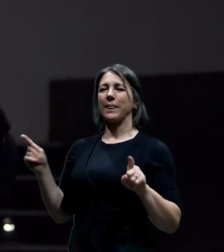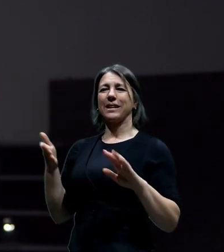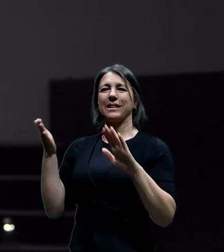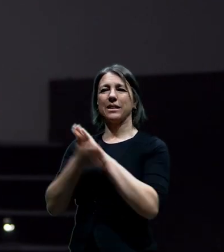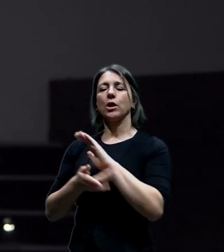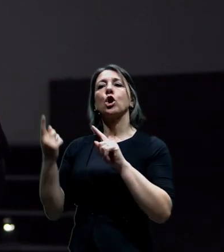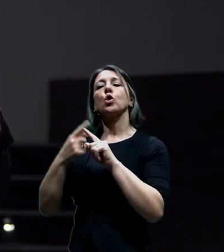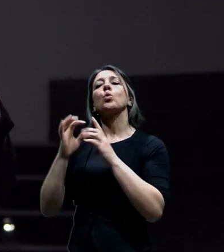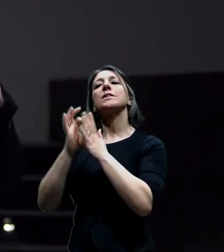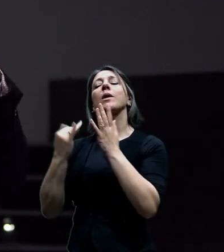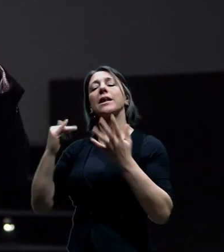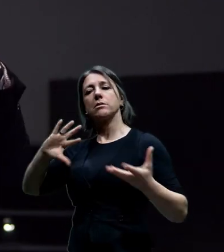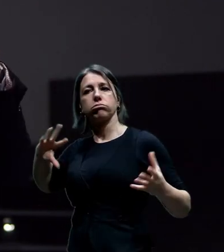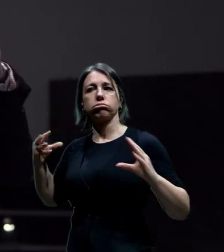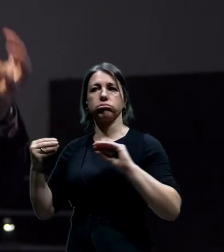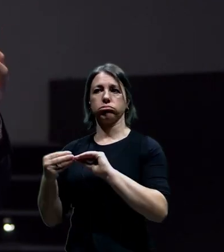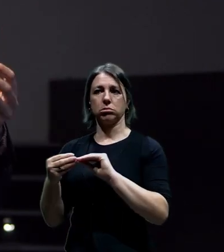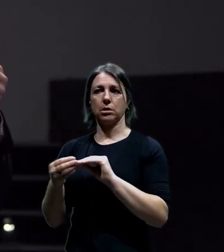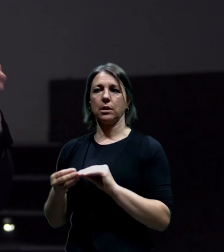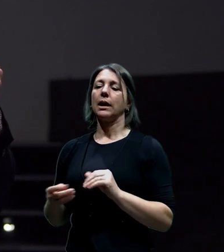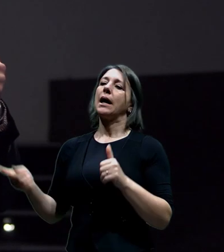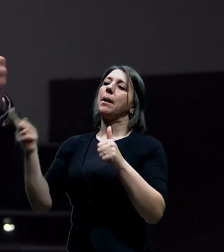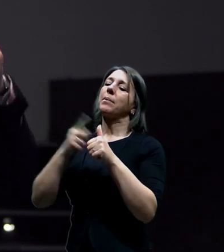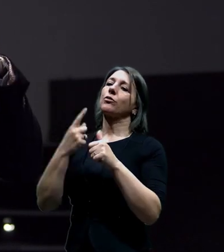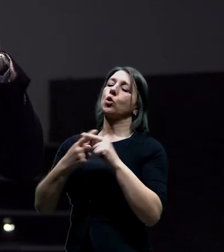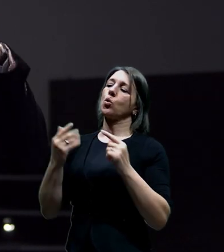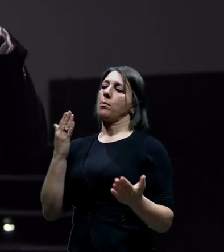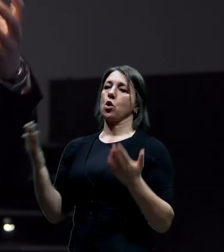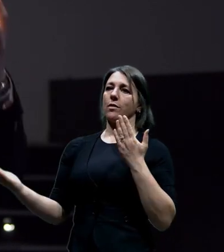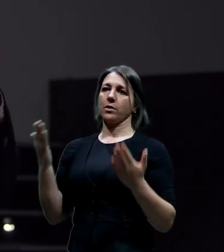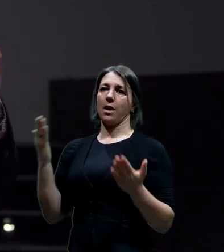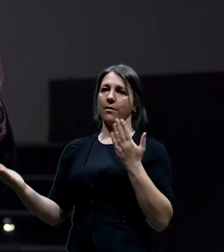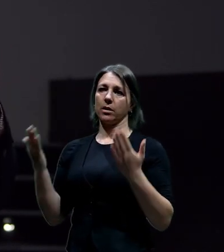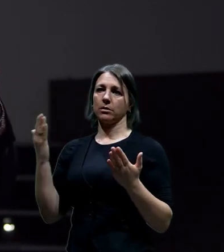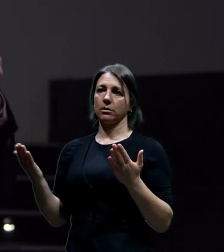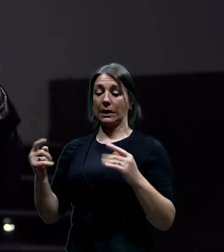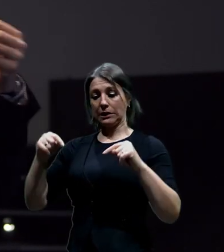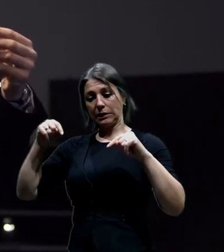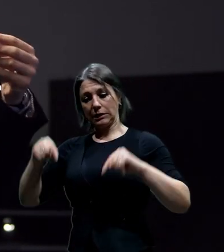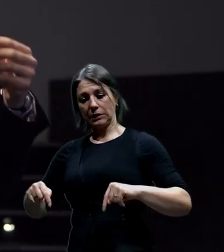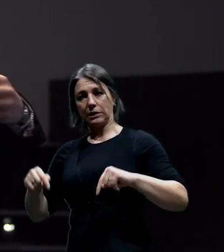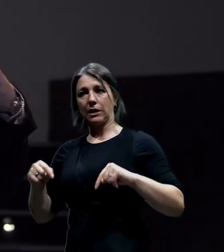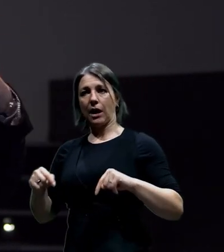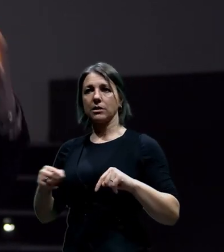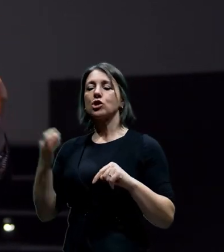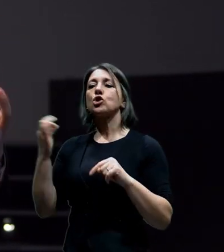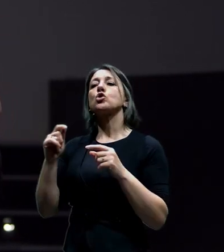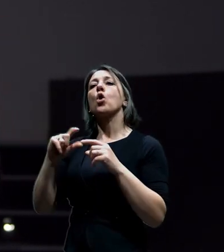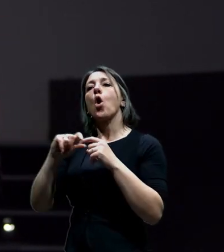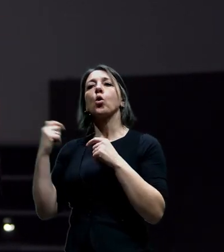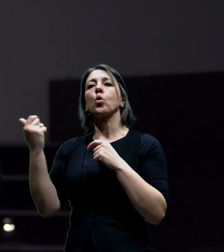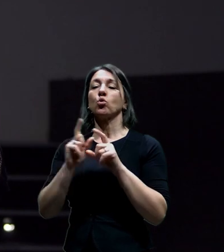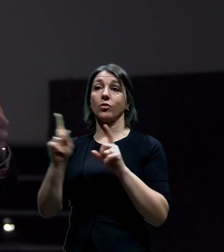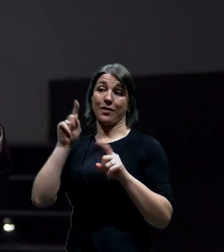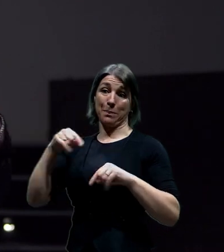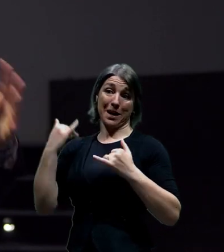nějak schrnout tu situaci, nejdřív porovnat, nebo popsat, jak vypadá ta stavba tohle toho okruhu, protože to nestaví Praha,